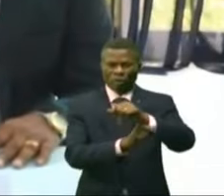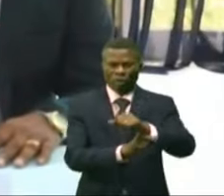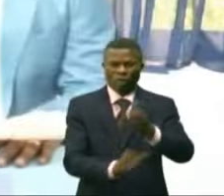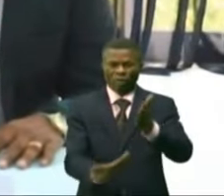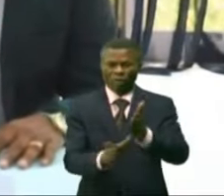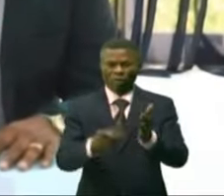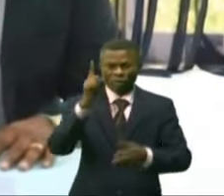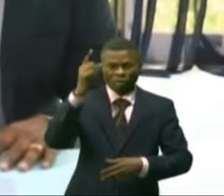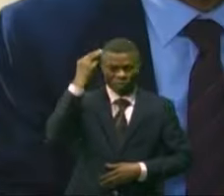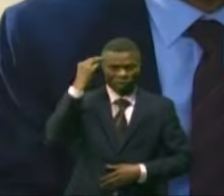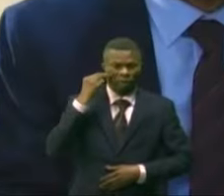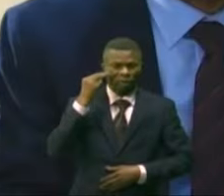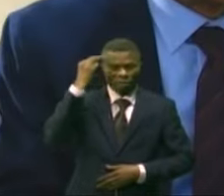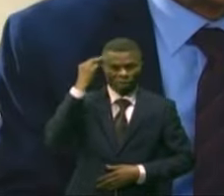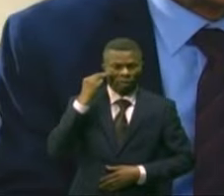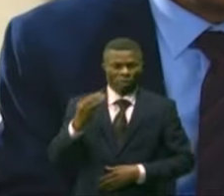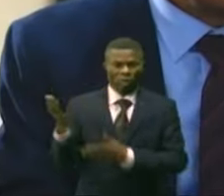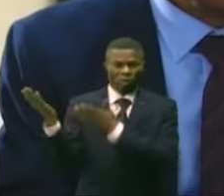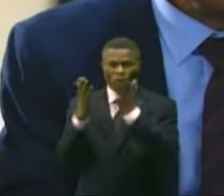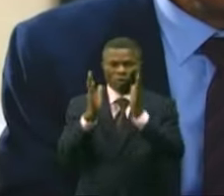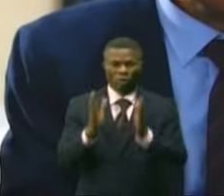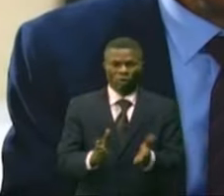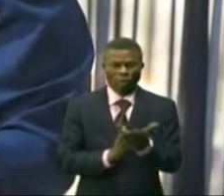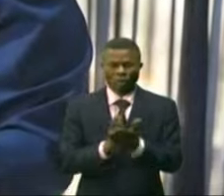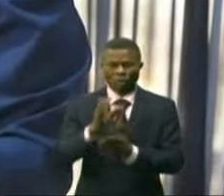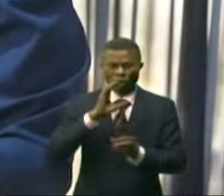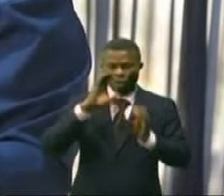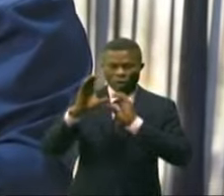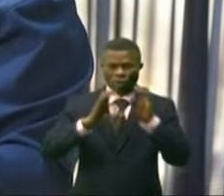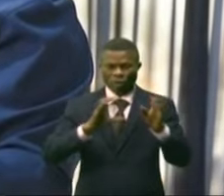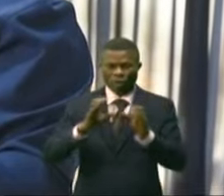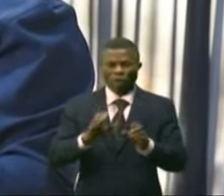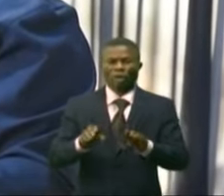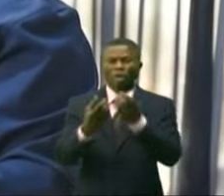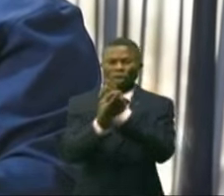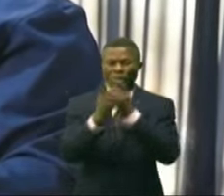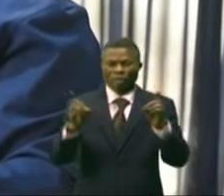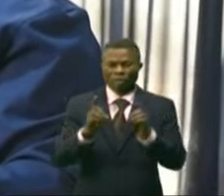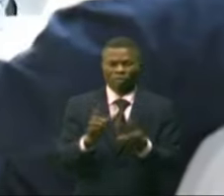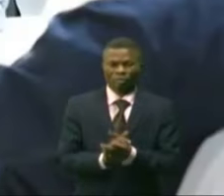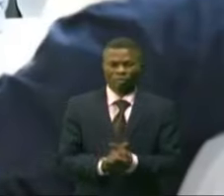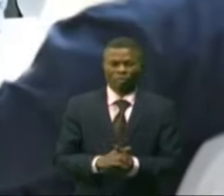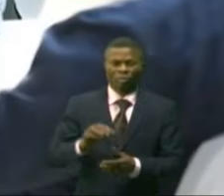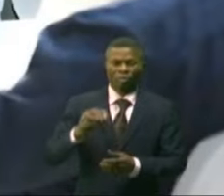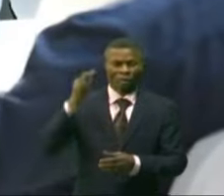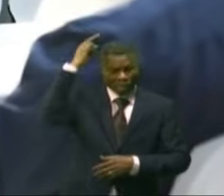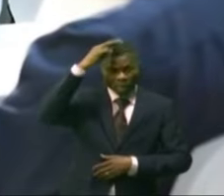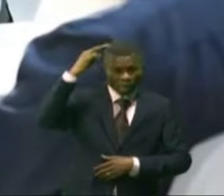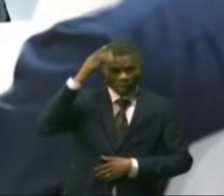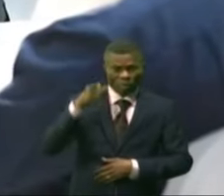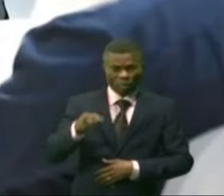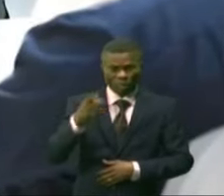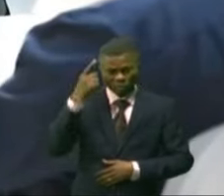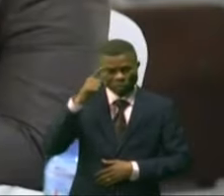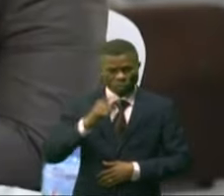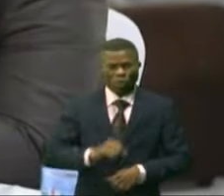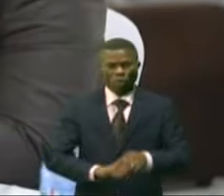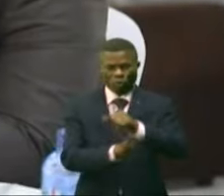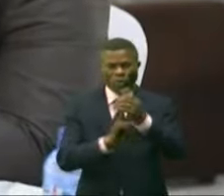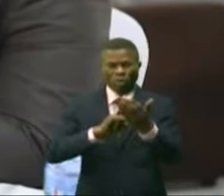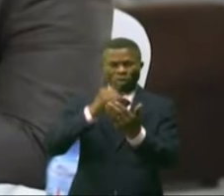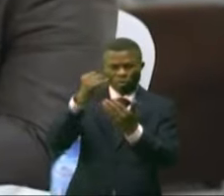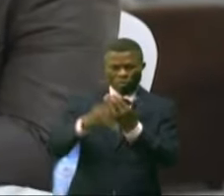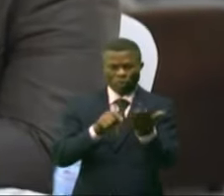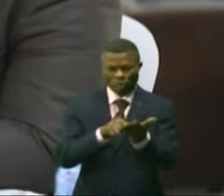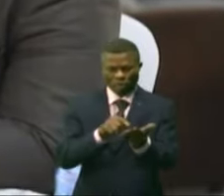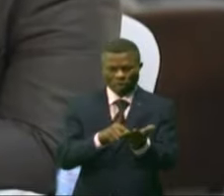vice-premier ministre, ministre des Transports, voie des communications et des enclavements, Jean-Pierre Bemba Gombo, pour la mise en œuvre de ces